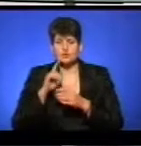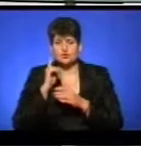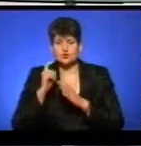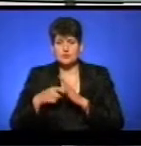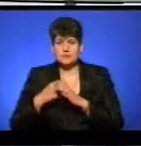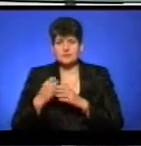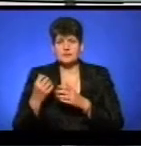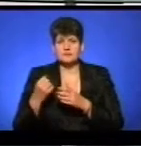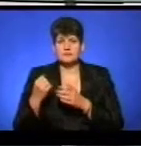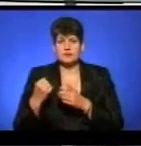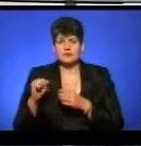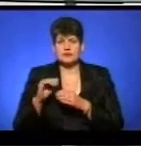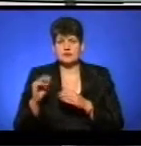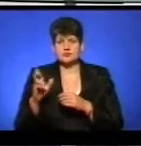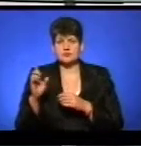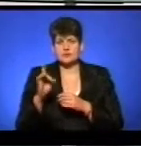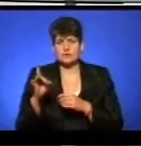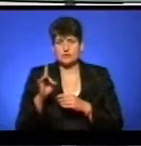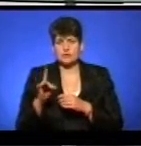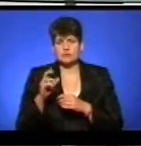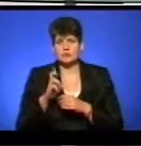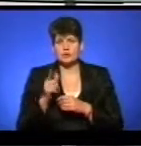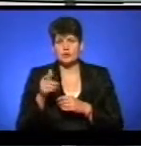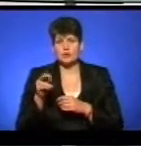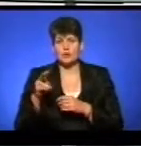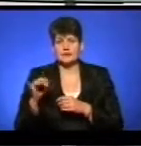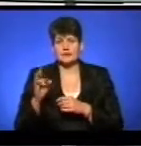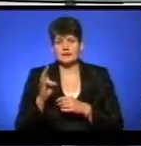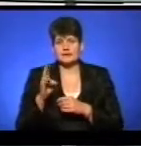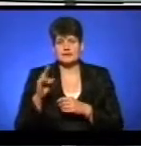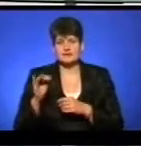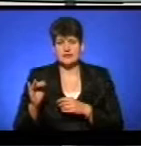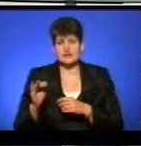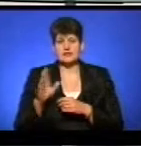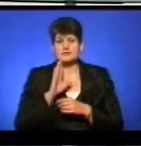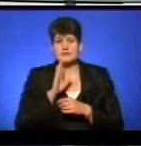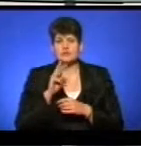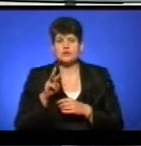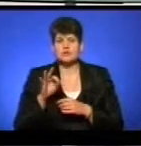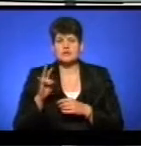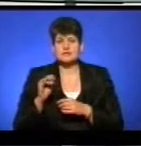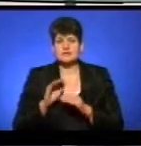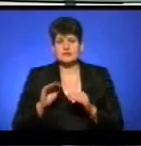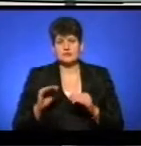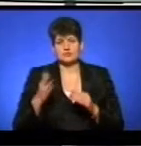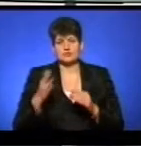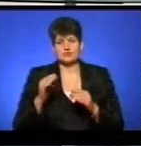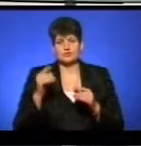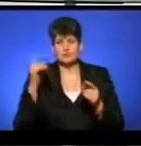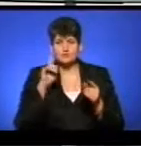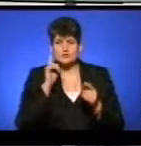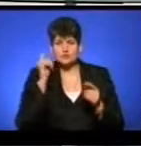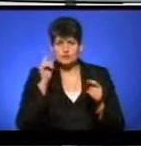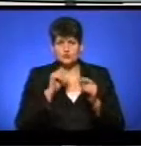учні Трибухівської школи, Бучицького району Богдан Голик і Наталя Цвиль. Учениця Монастирийського будинку дитячої та юнацтва творчості